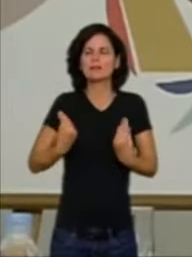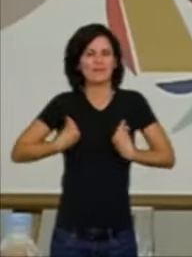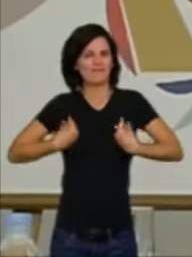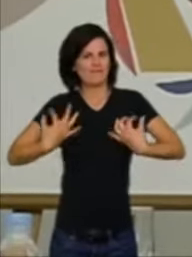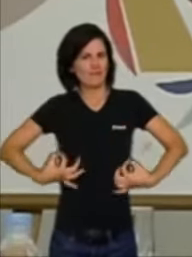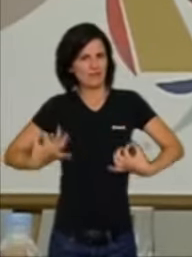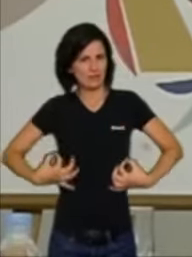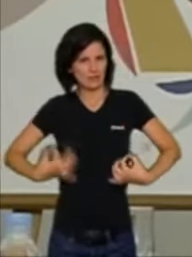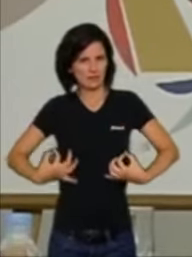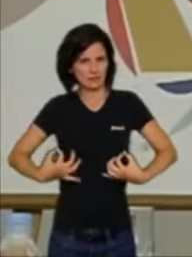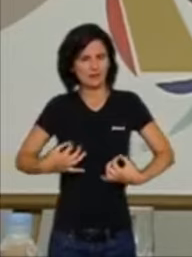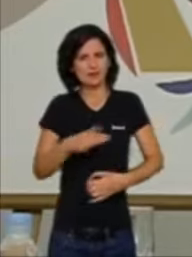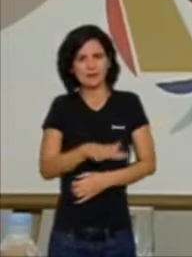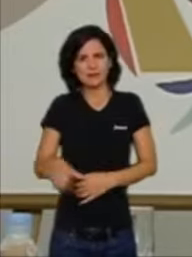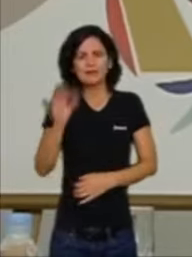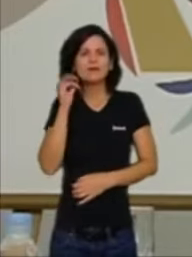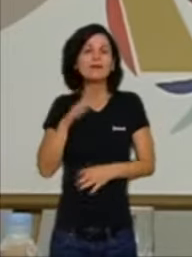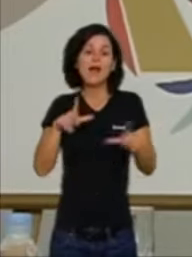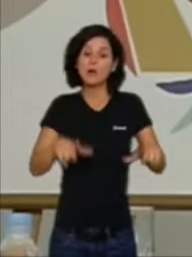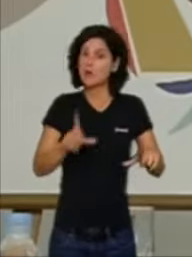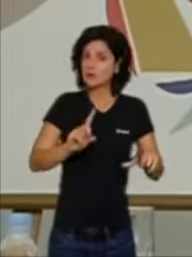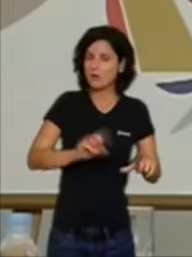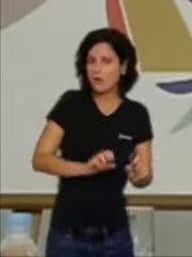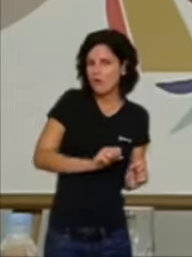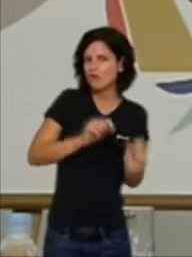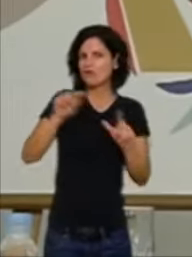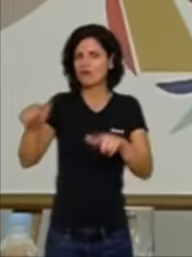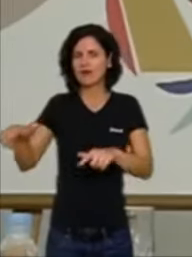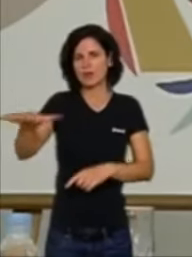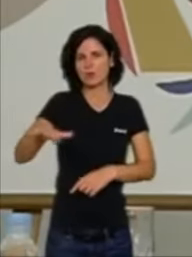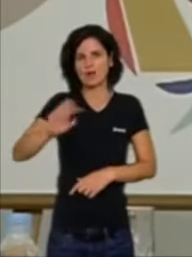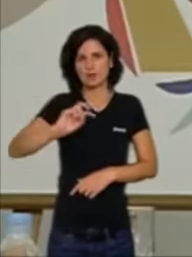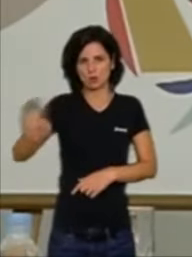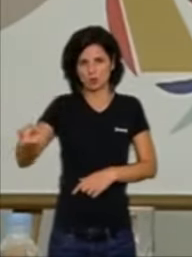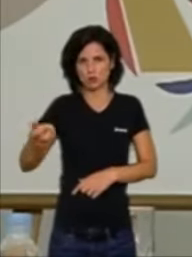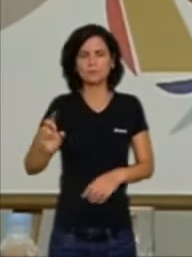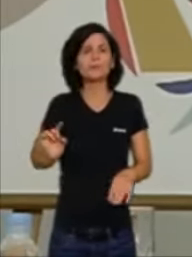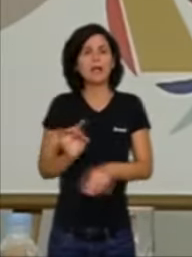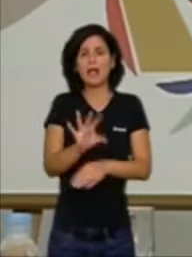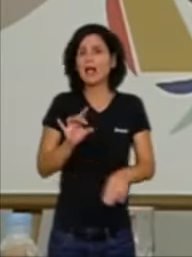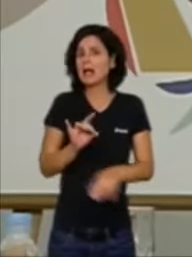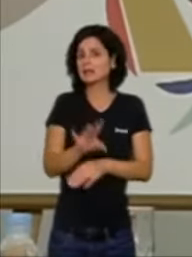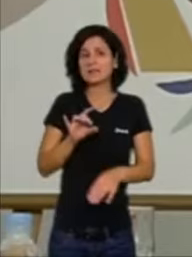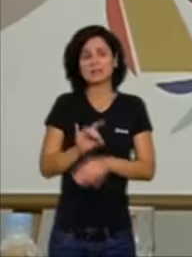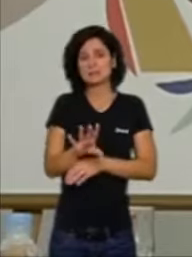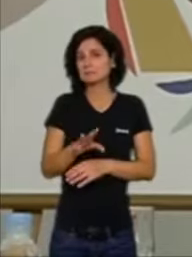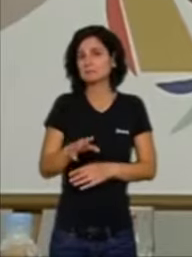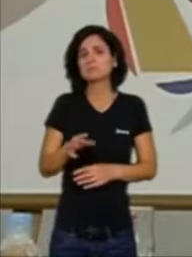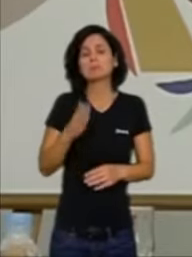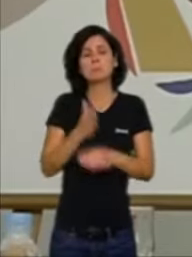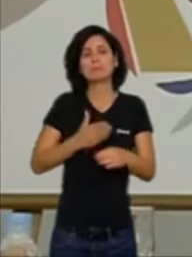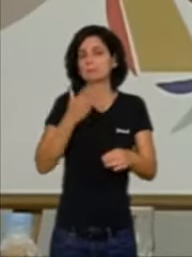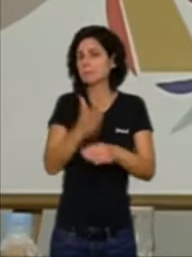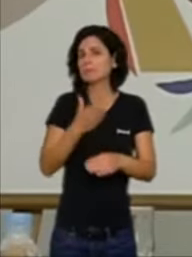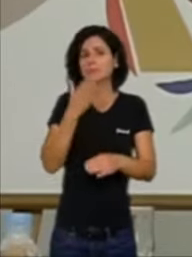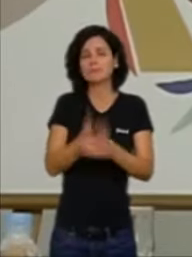on els xiquets i xiquetes aprenen fora de l'aula. Per tant, aquestes cartes s'envien regularment informant de la programació